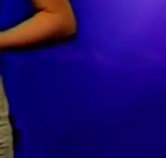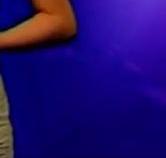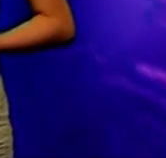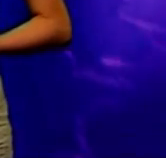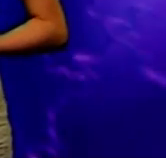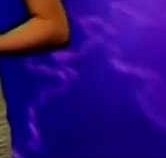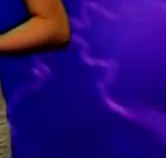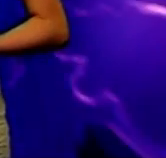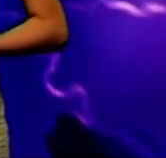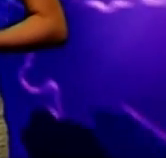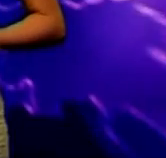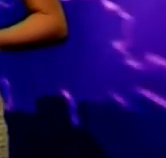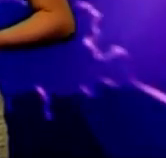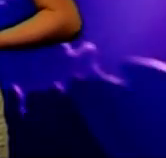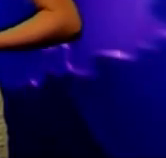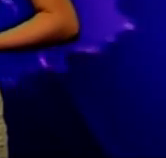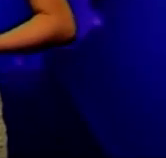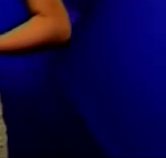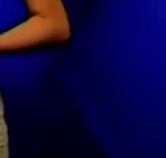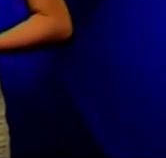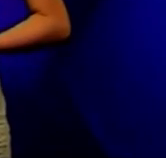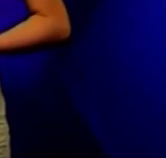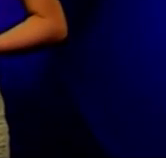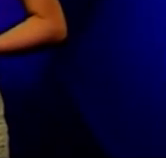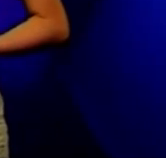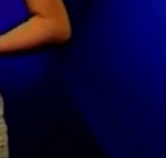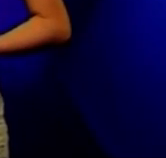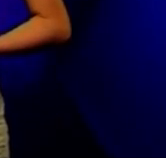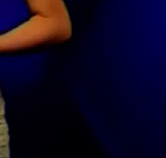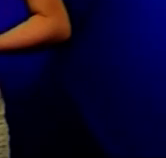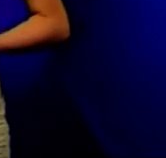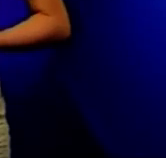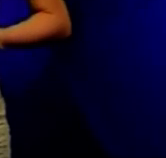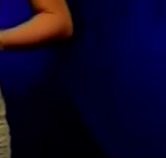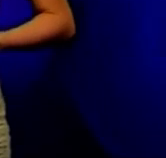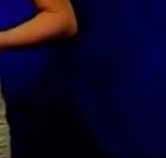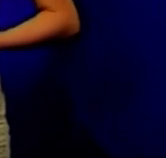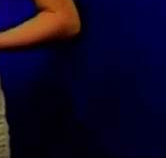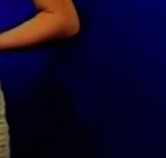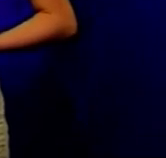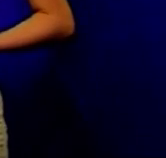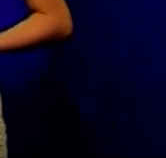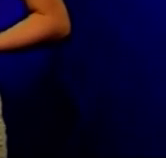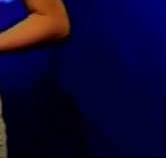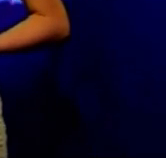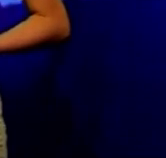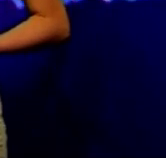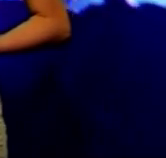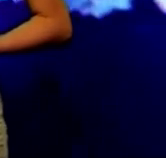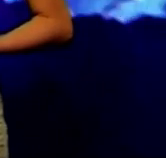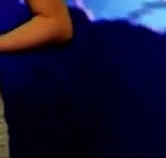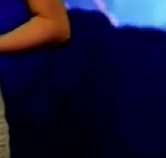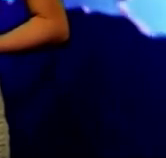будь-яку температуру за вікном можна знайти заняття, яке буде просто ідеально вписуватись. Головне – добре розуміти, що